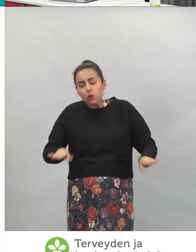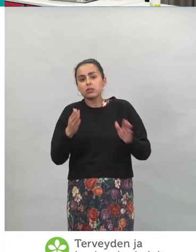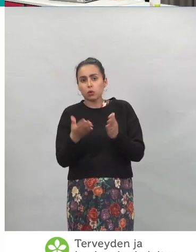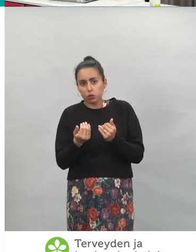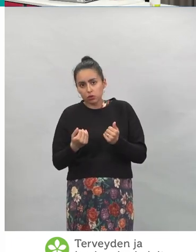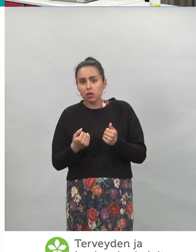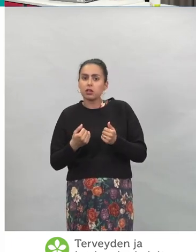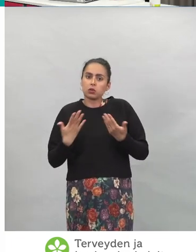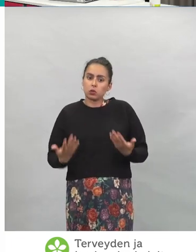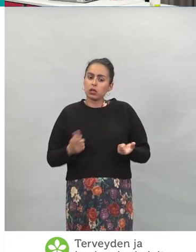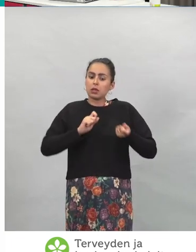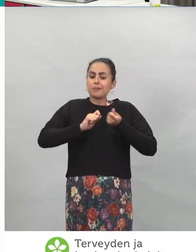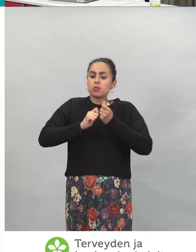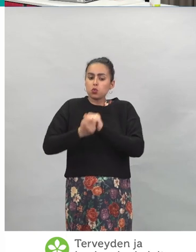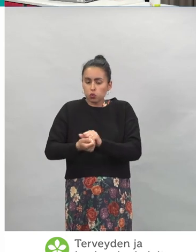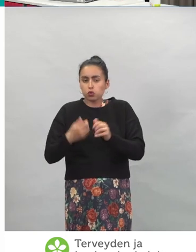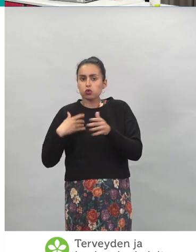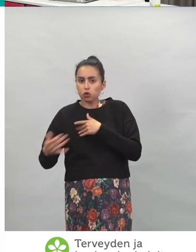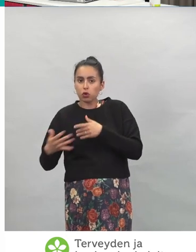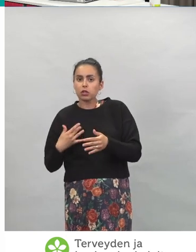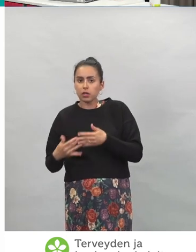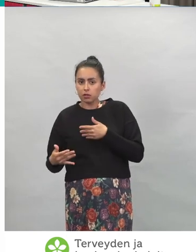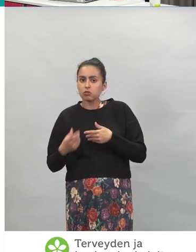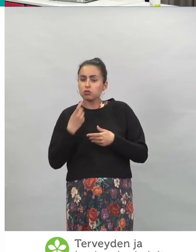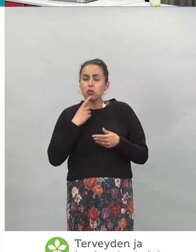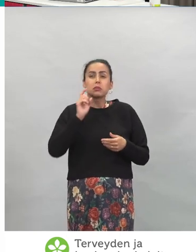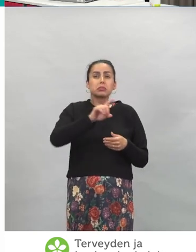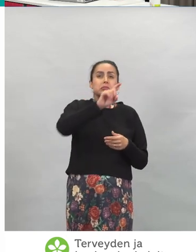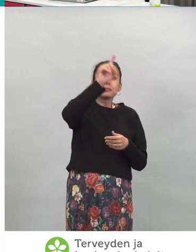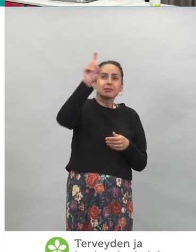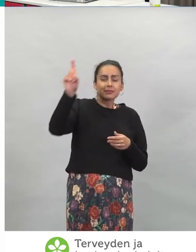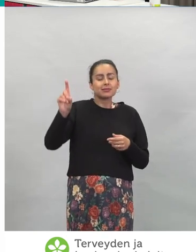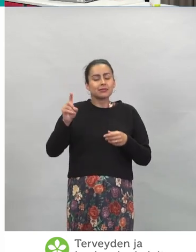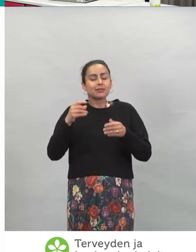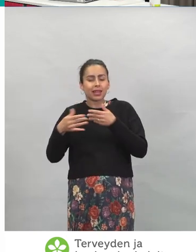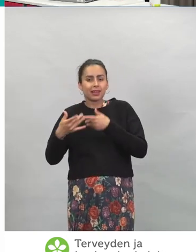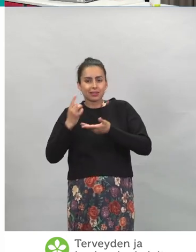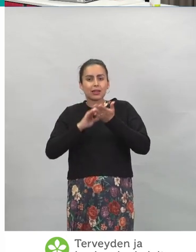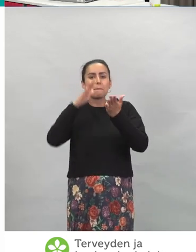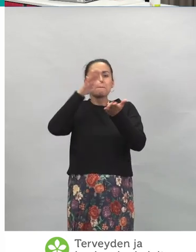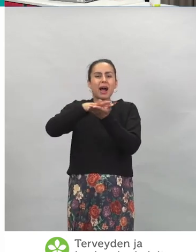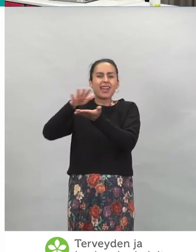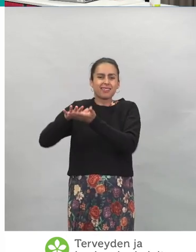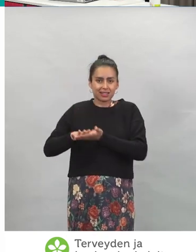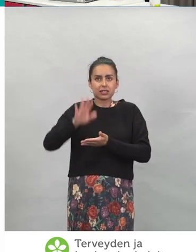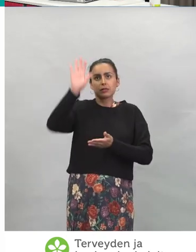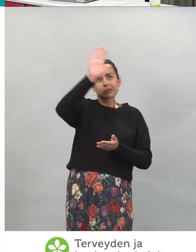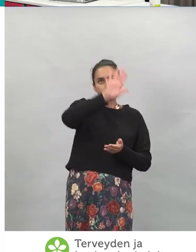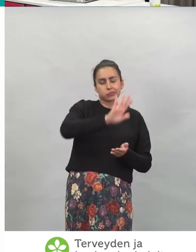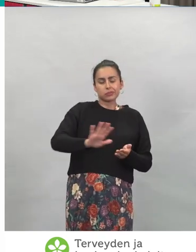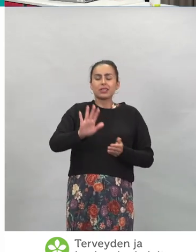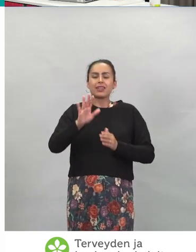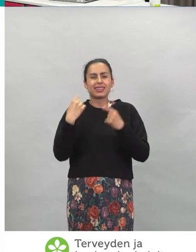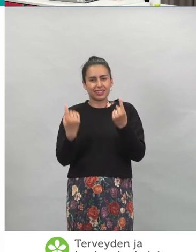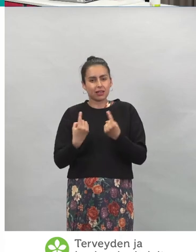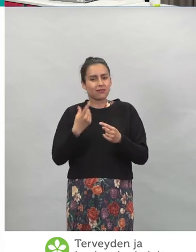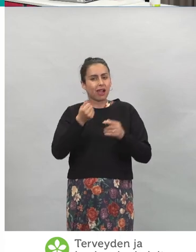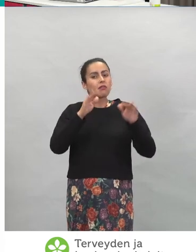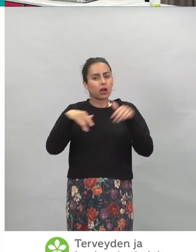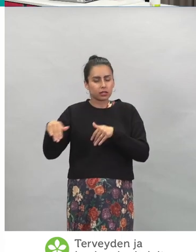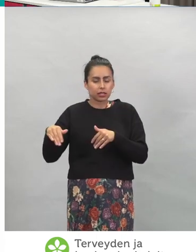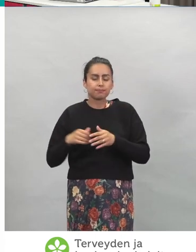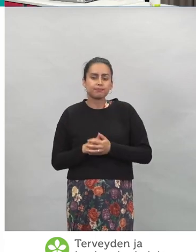tehdään parhaillaan eri puolilla Suomea. Eli paikallisesti tämä tilanne vaihtelee jonkun verran.